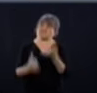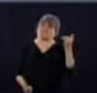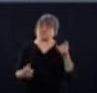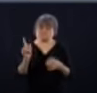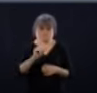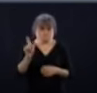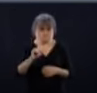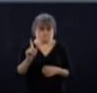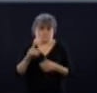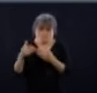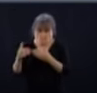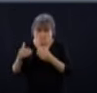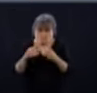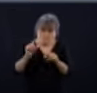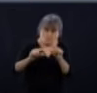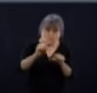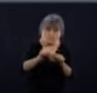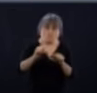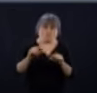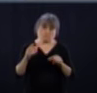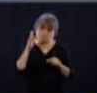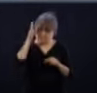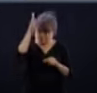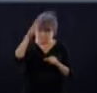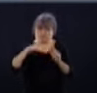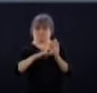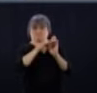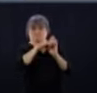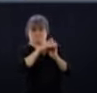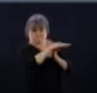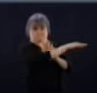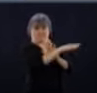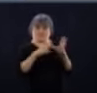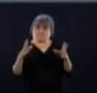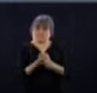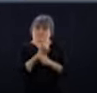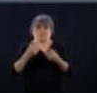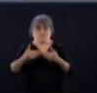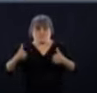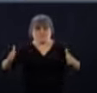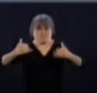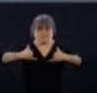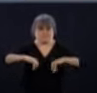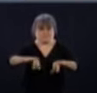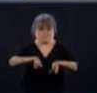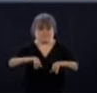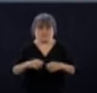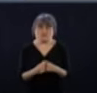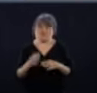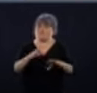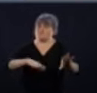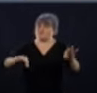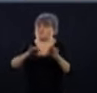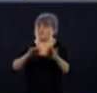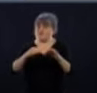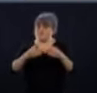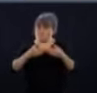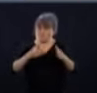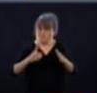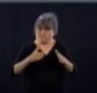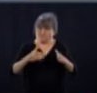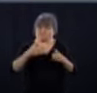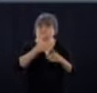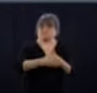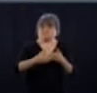'il en va de cette possibilité, justement, d'aller de l'avant avec la réouverture. L'ingrédient clé pour la réouverture graduelle, que ce soit les